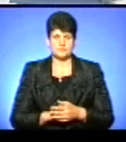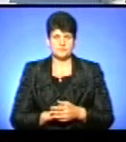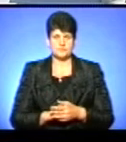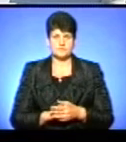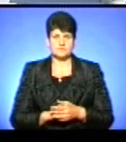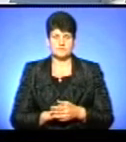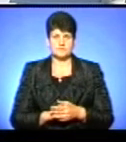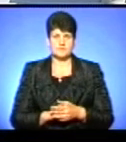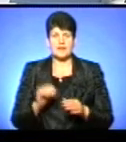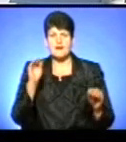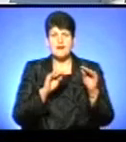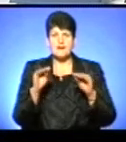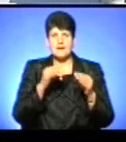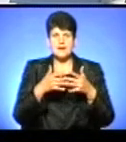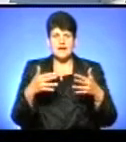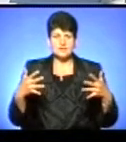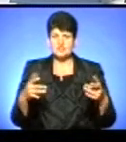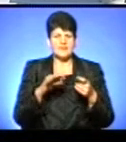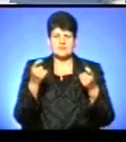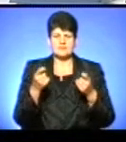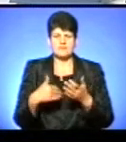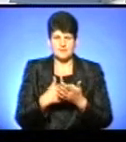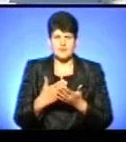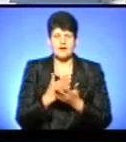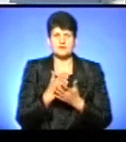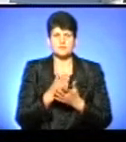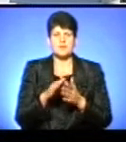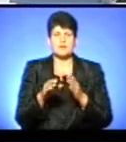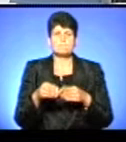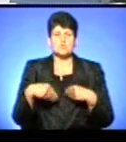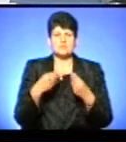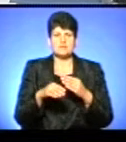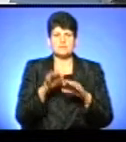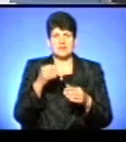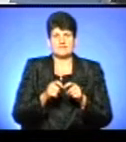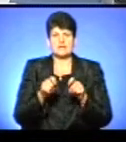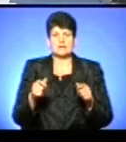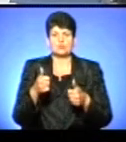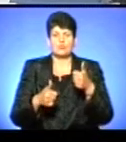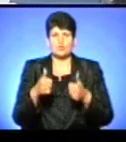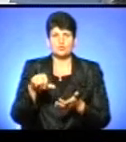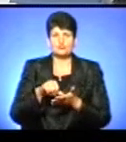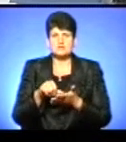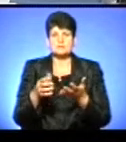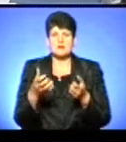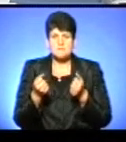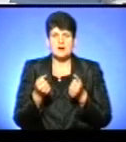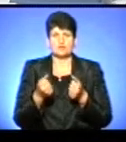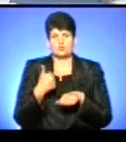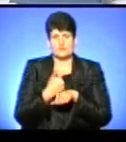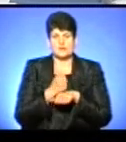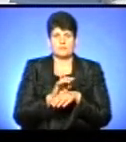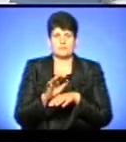Речі у пакунку не дешеві, якісні. Постачальника обирають на відкритому конкурсі. Участь зберуть провідні виробники. Це